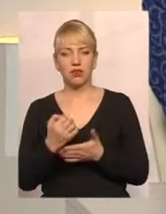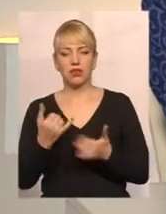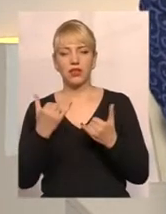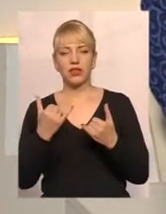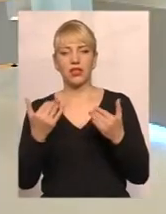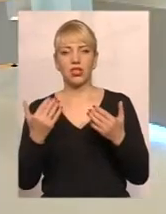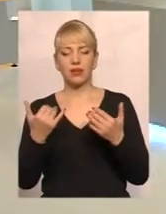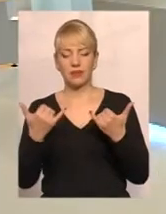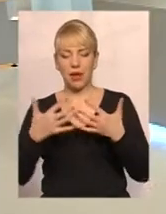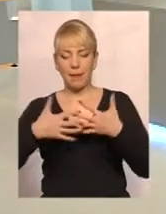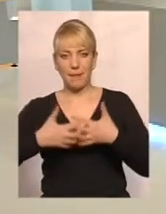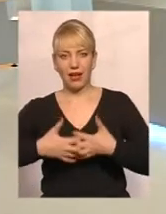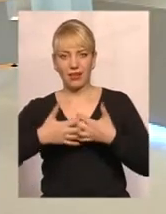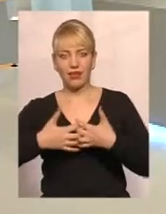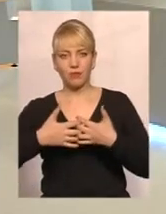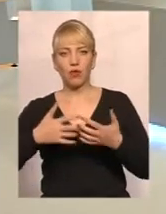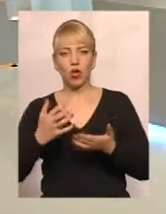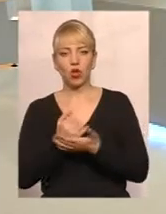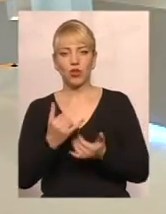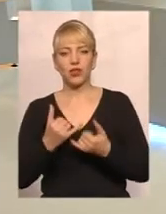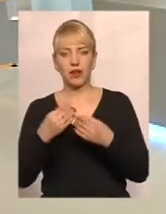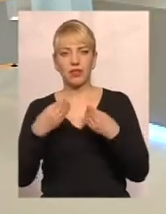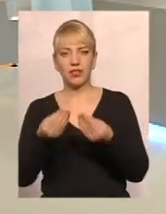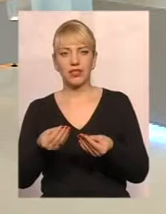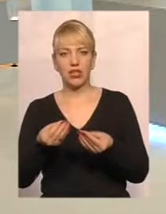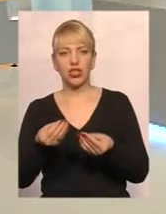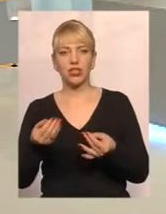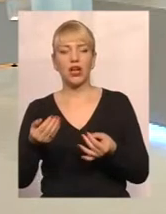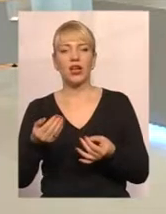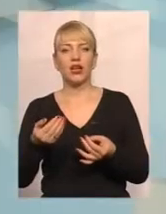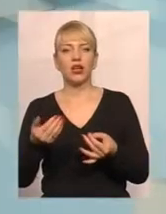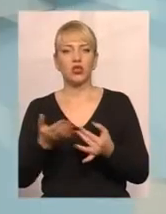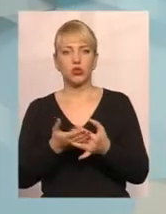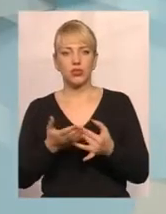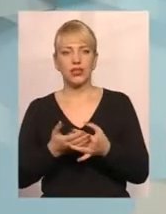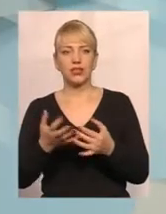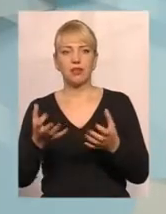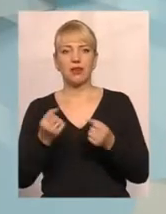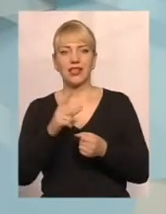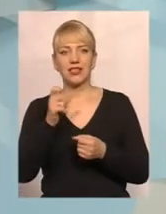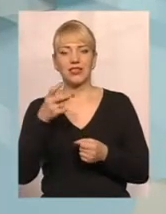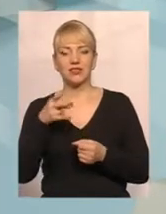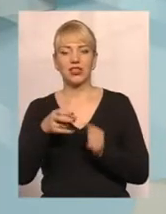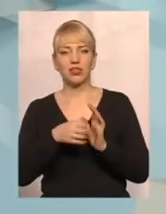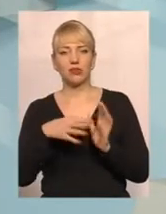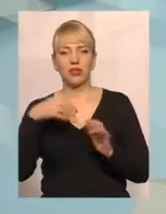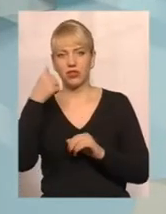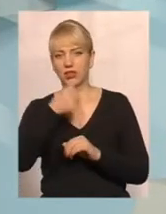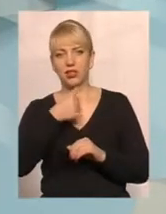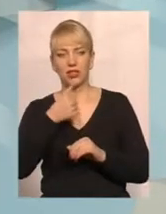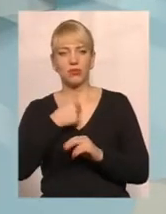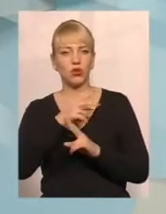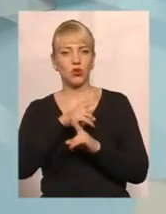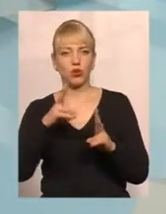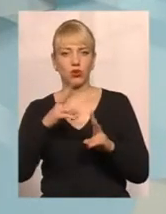діючим механізмом дохід для призначення субсидії береться за минулий рік, за 2015-й. Тобто ні до кого, нікому